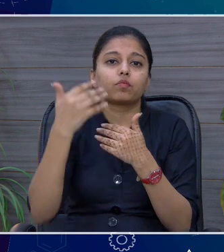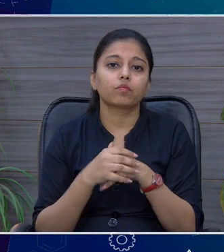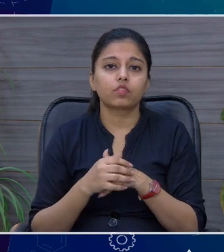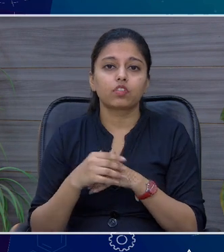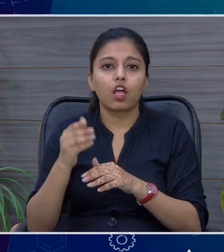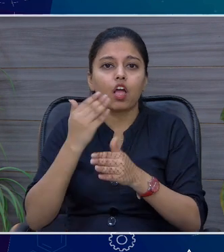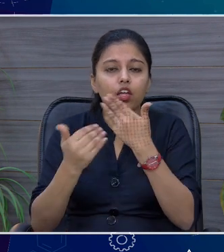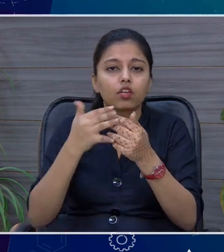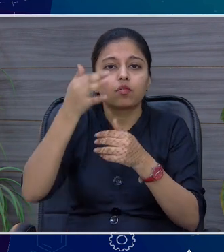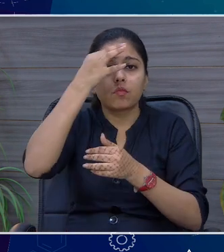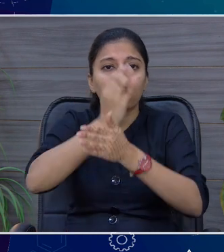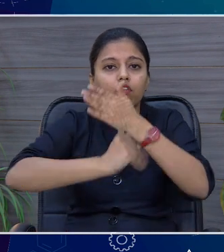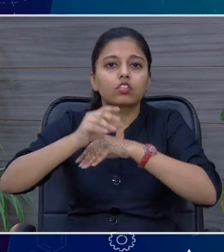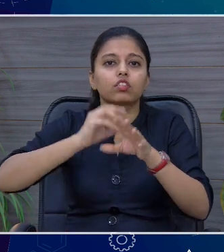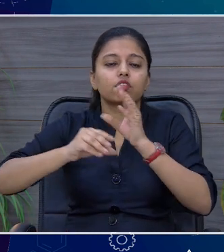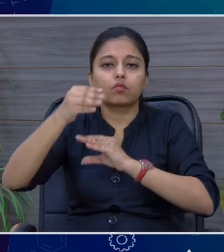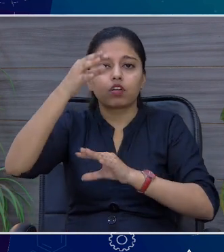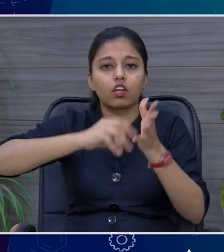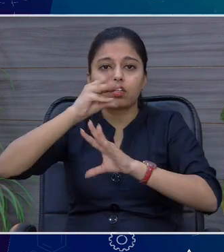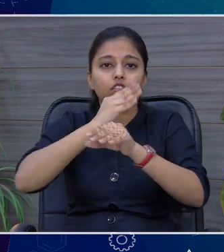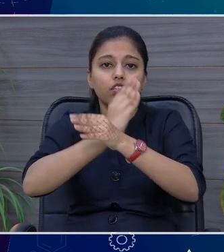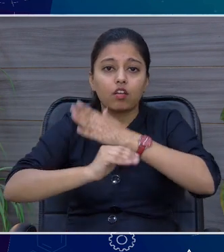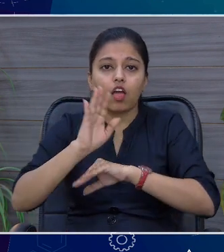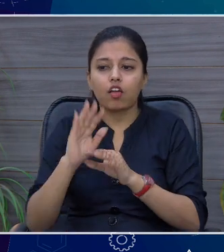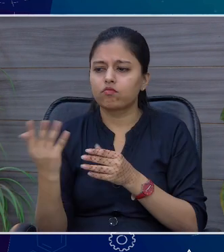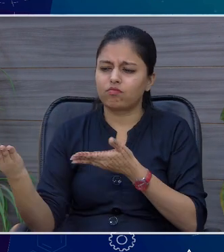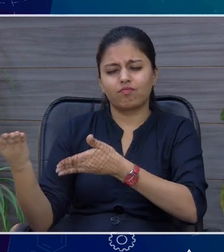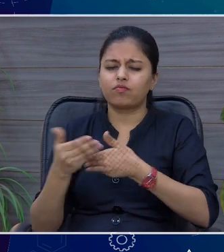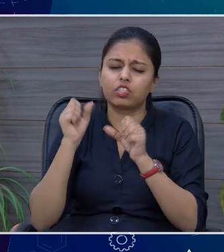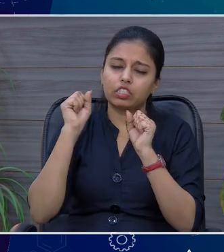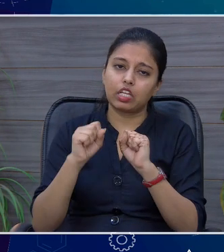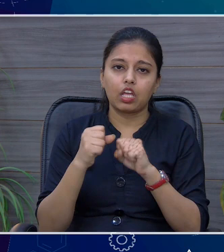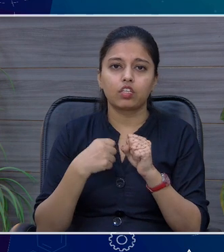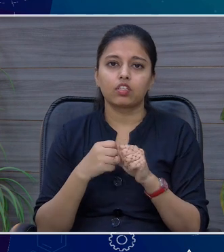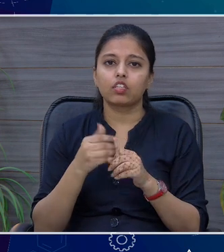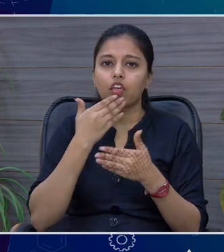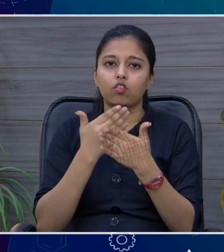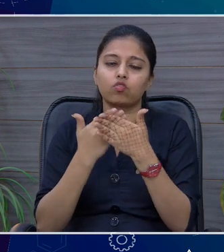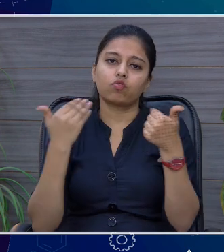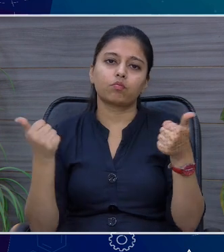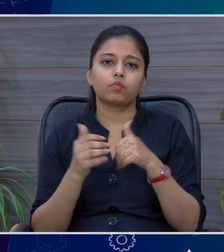डिस्पिर्टी आप आपके सार जोड़ाचा होगा जी बिलकुल बिलकुल मेरा आपका स्वागत रहेगा बहुत बहुत शुक्रिया बहुत आभार